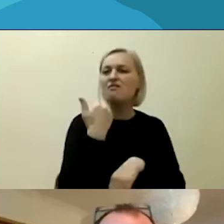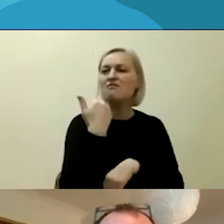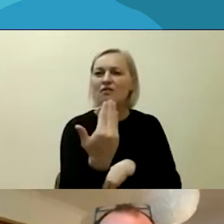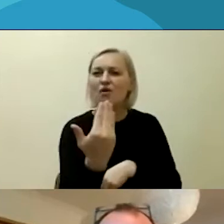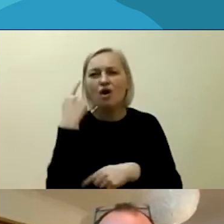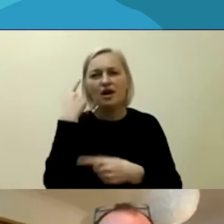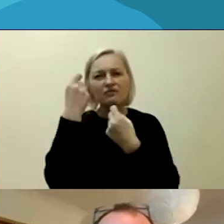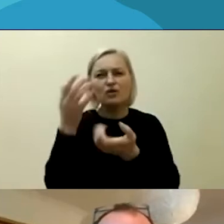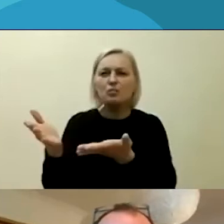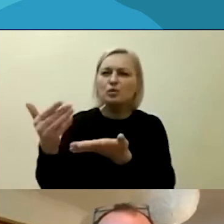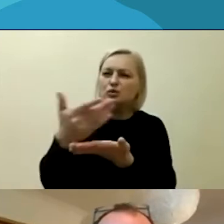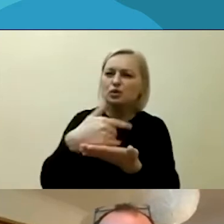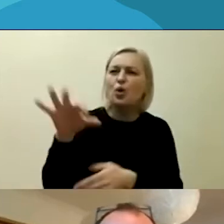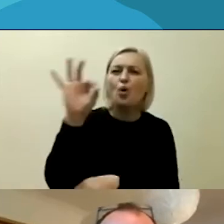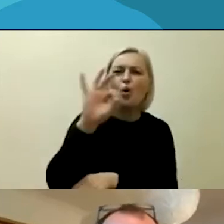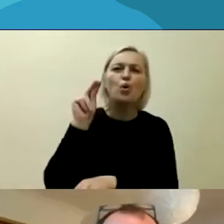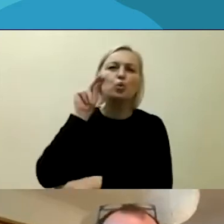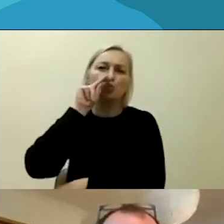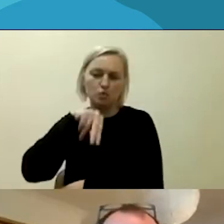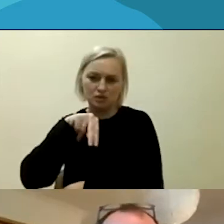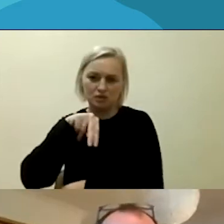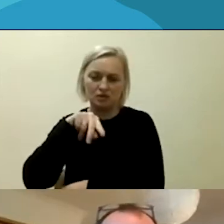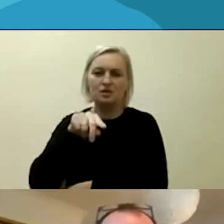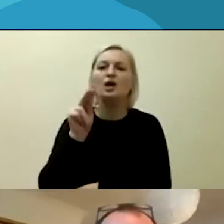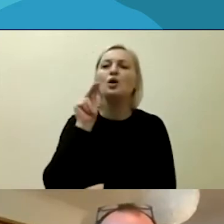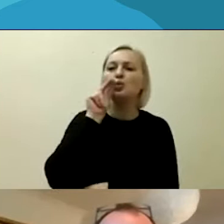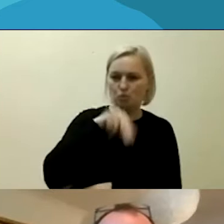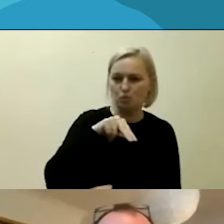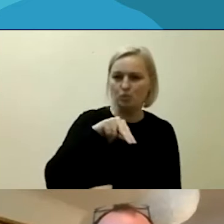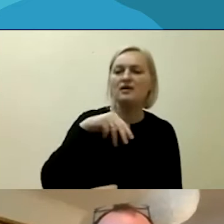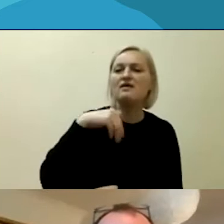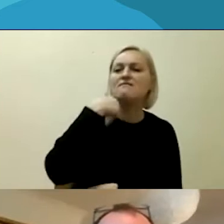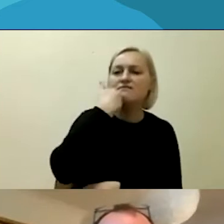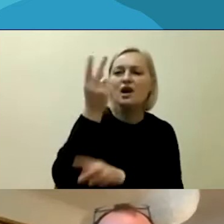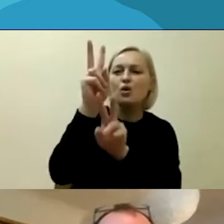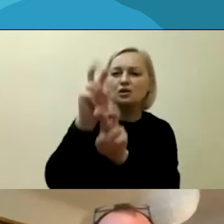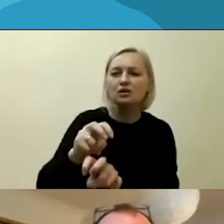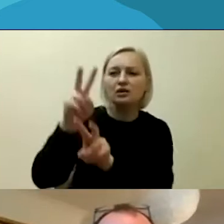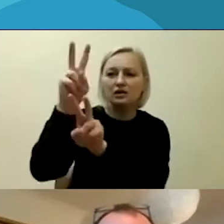apie kažkokį nusikaltimą, kad tas nusikaltimas galėtų būti vėliau ištyrėmas.